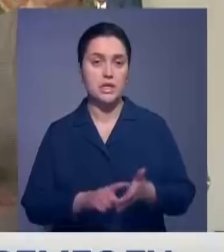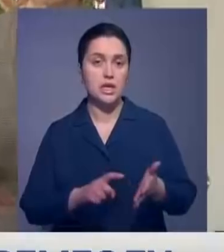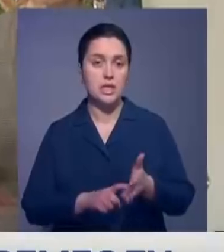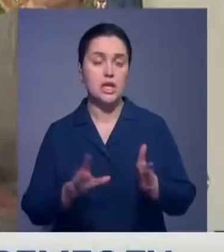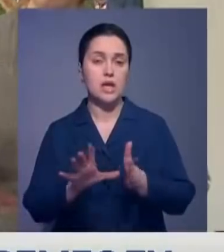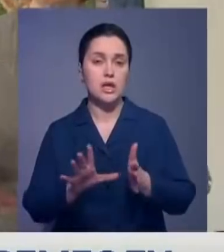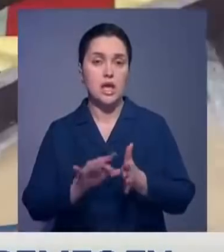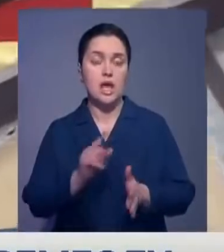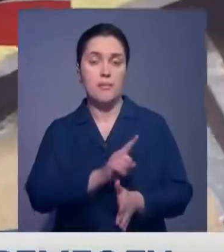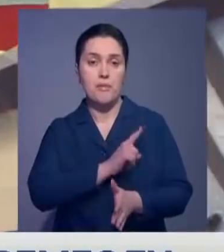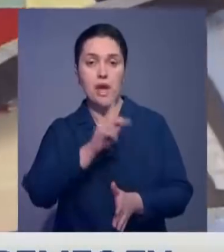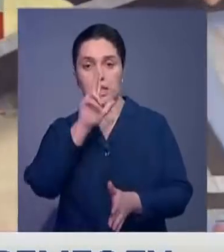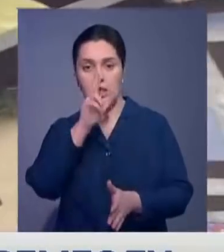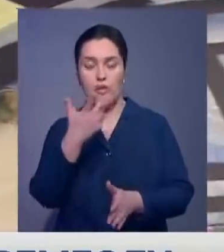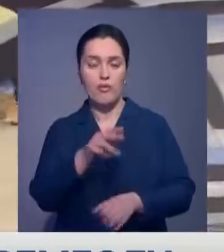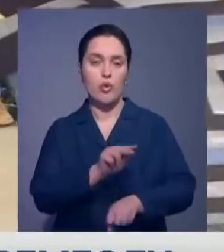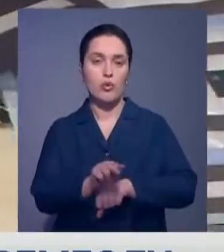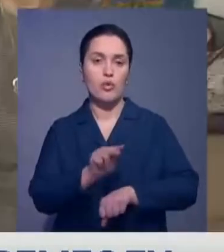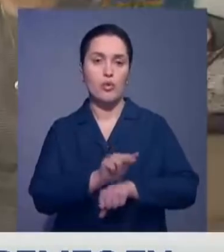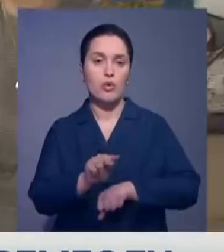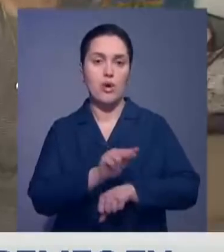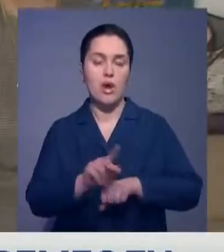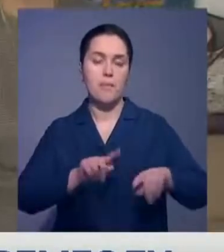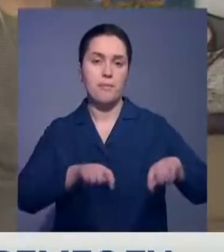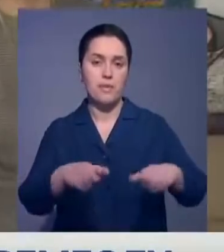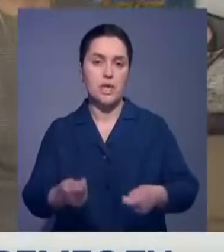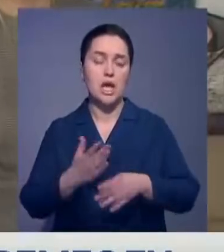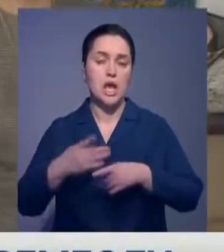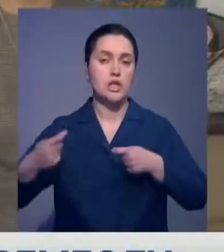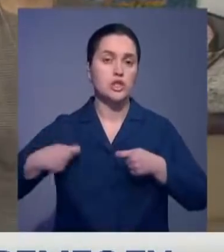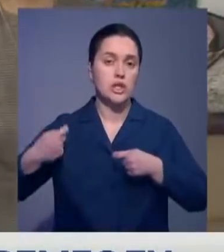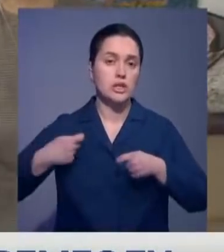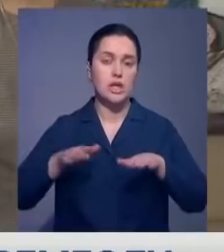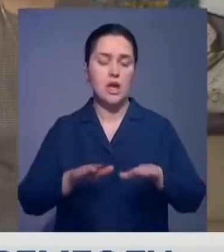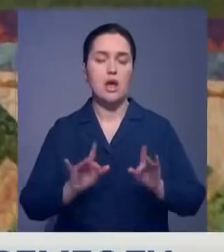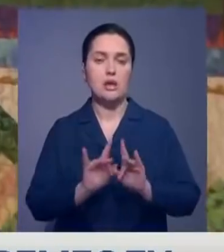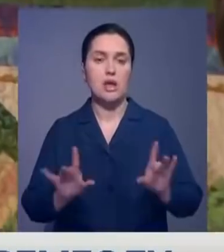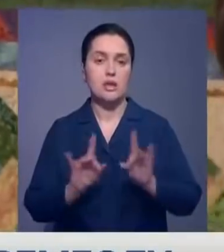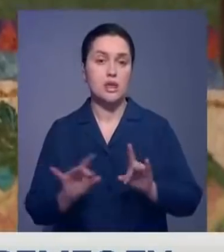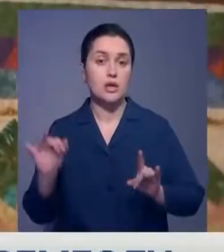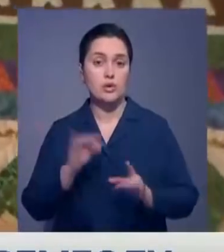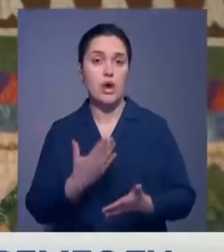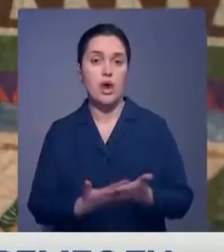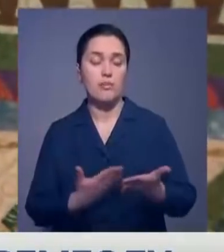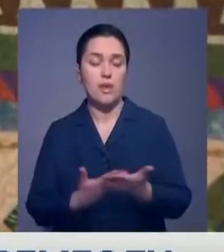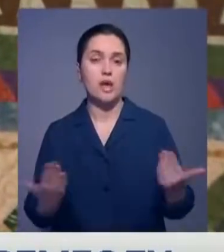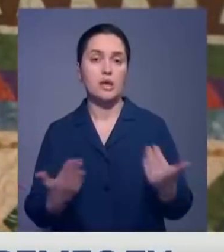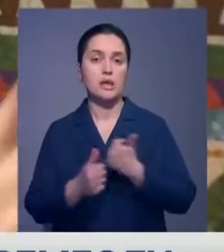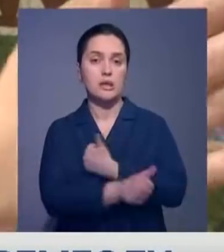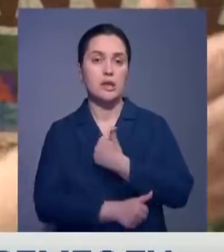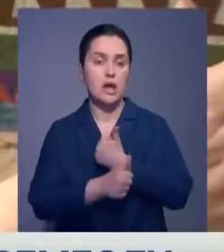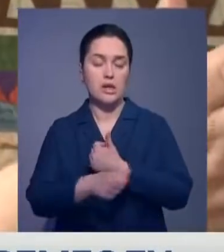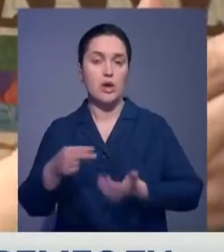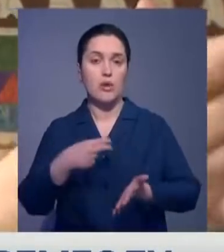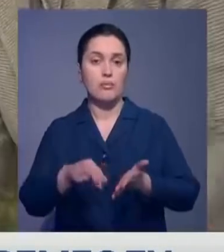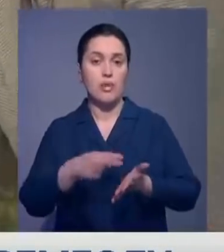мастерством. Три года, как проводит курсы. Передает национальные традиции шитья, историю рассказывает, объясняет, какие ткани покупать. Многодетных и